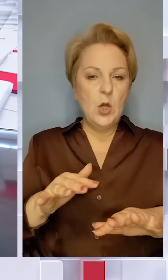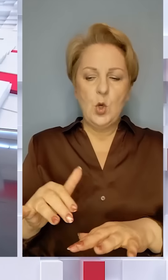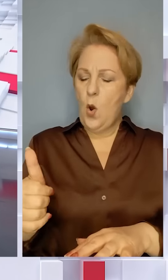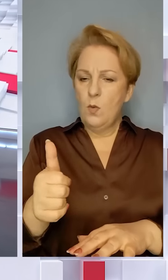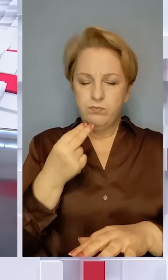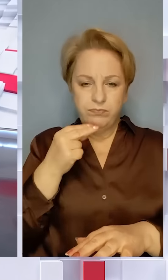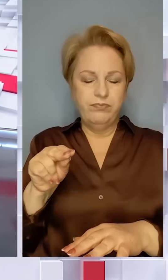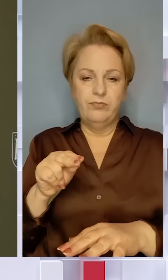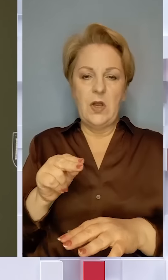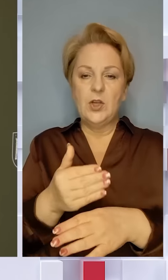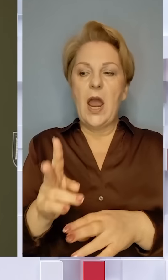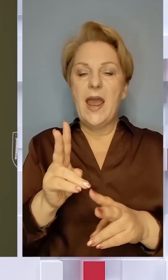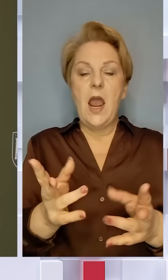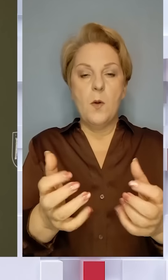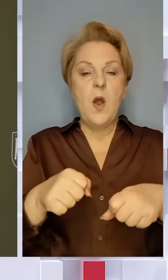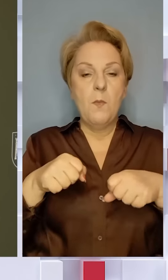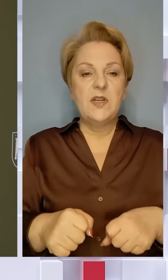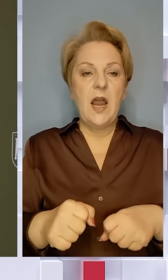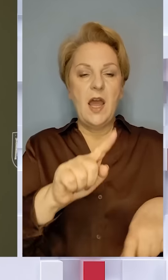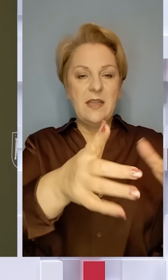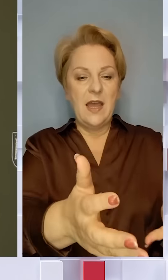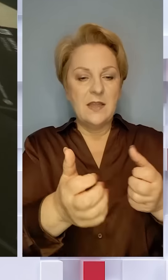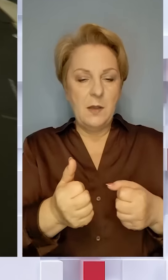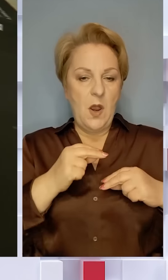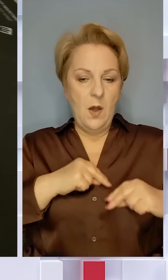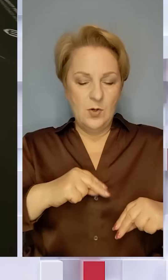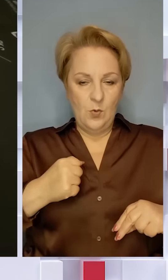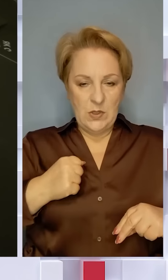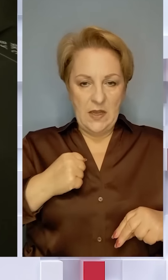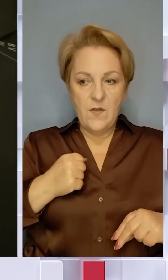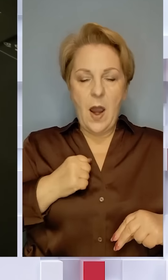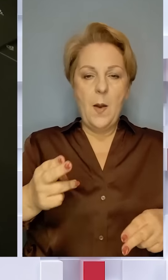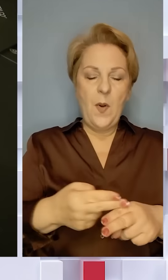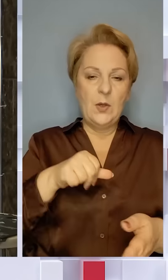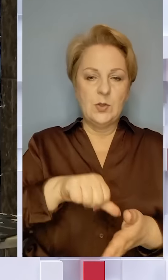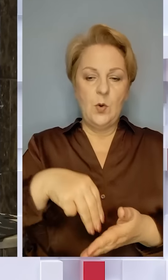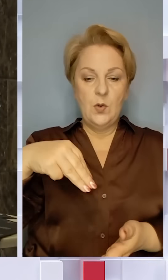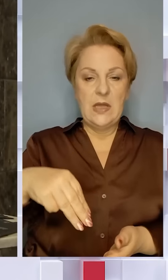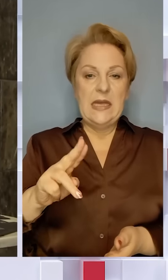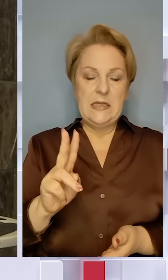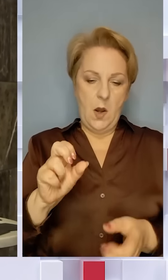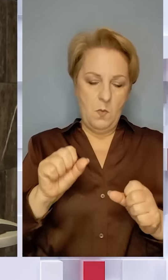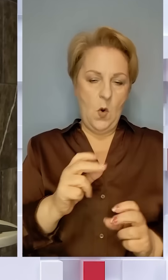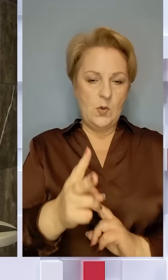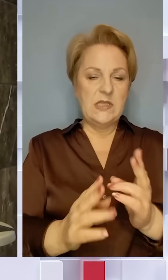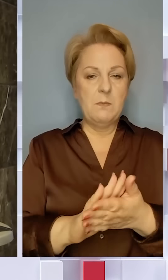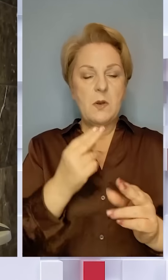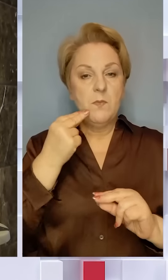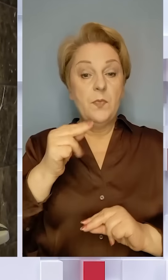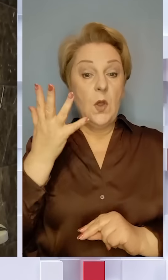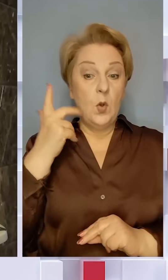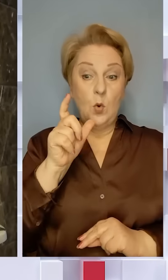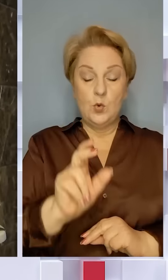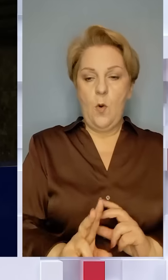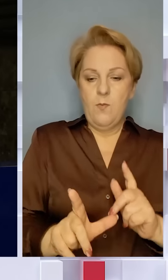частин, які отримали право наймати бійців без участі ТЦК. Кажуть, що це може змінити ситуацію з рекрутингом. Бо якщо людина